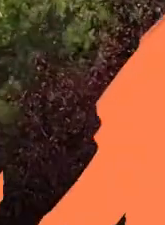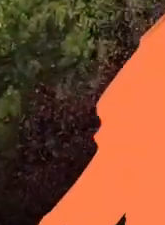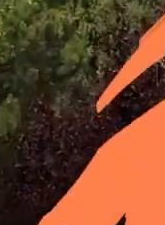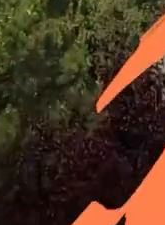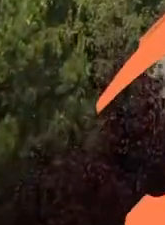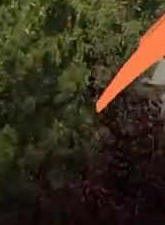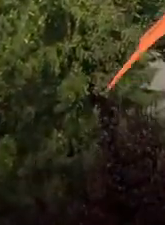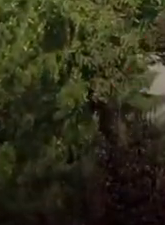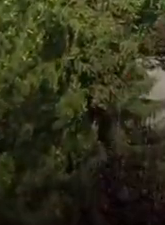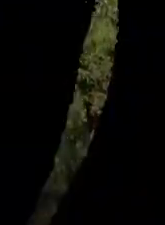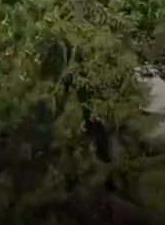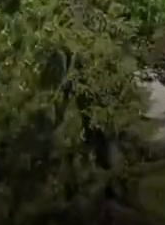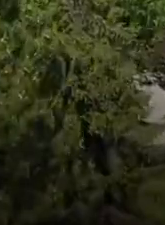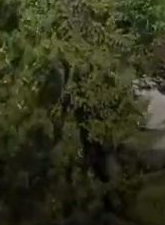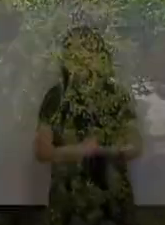Müzik